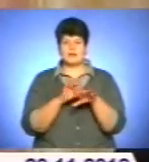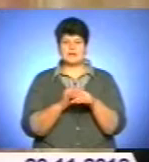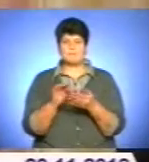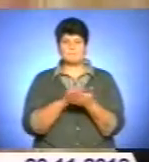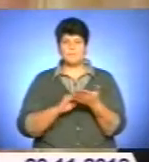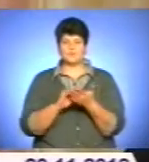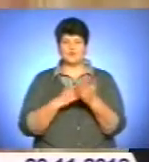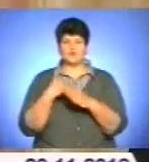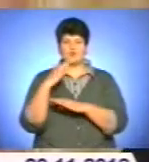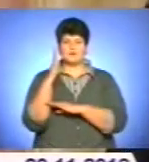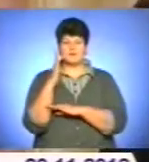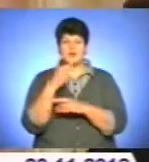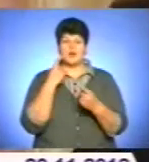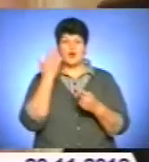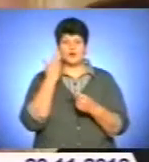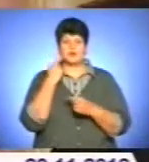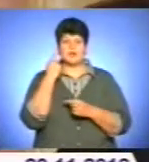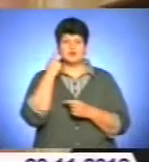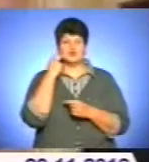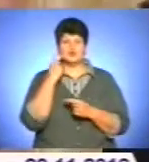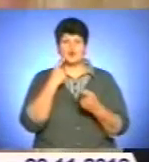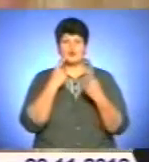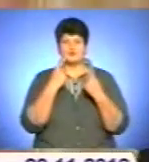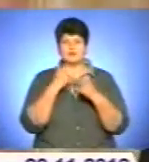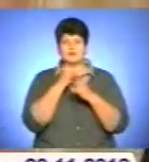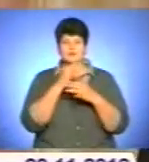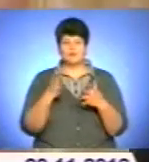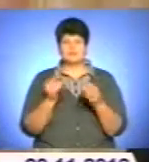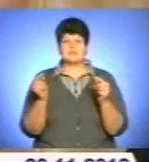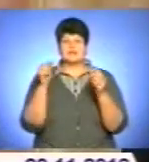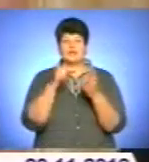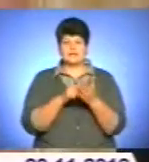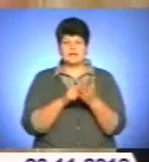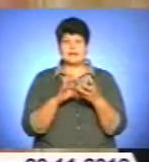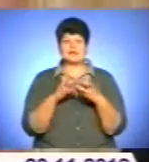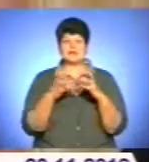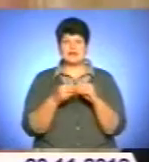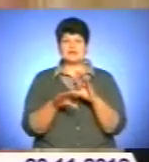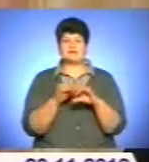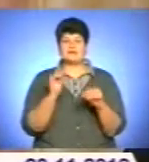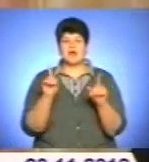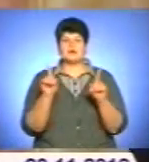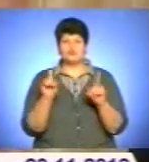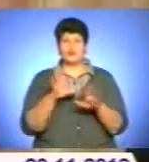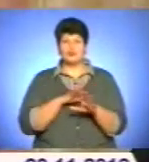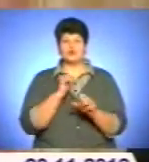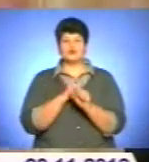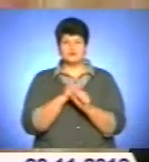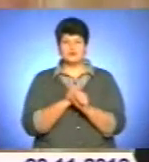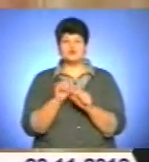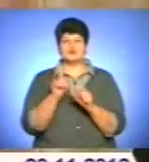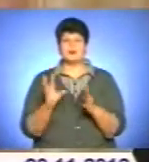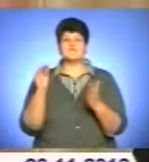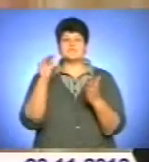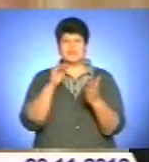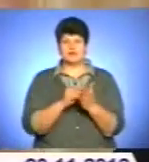Коли я чую розмови, що не можна було встановити результатів виборів, в мене виникає питання, а що було зроблено для того, щоб встановити